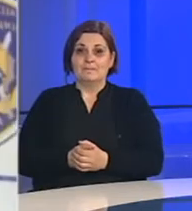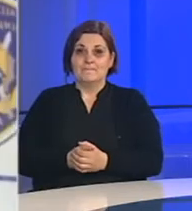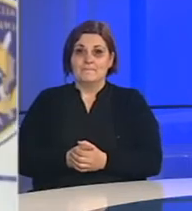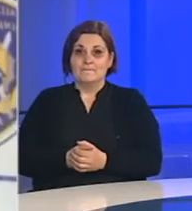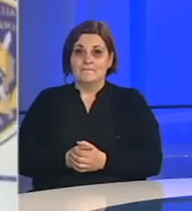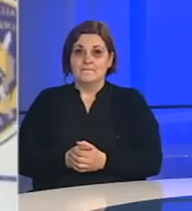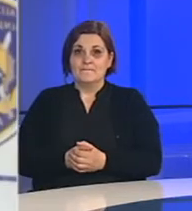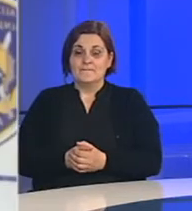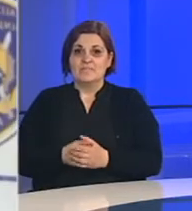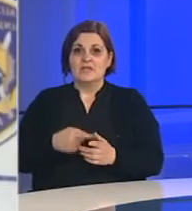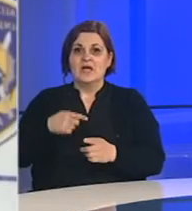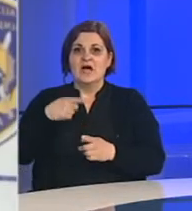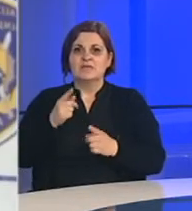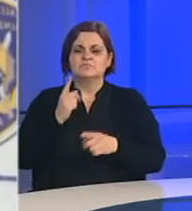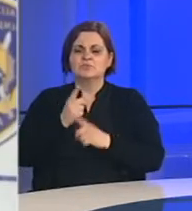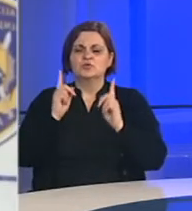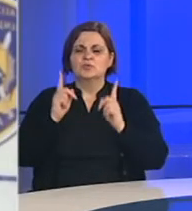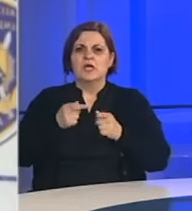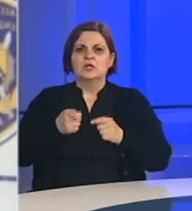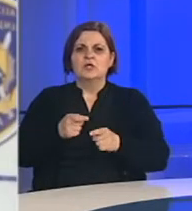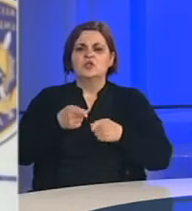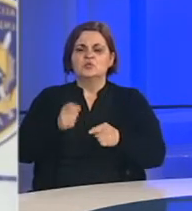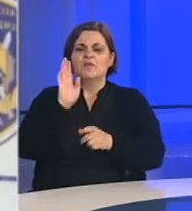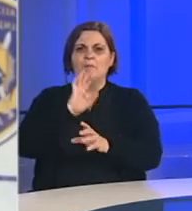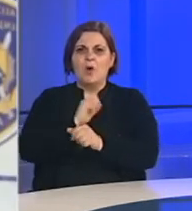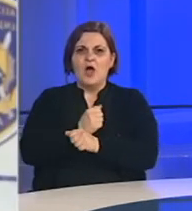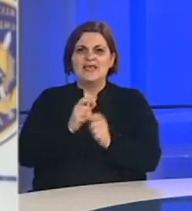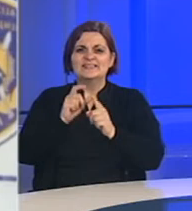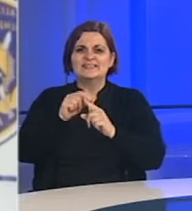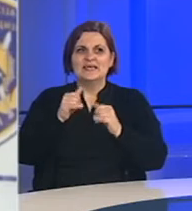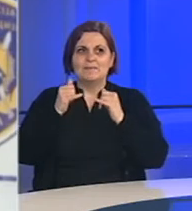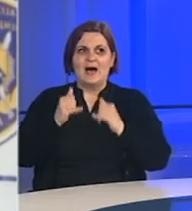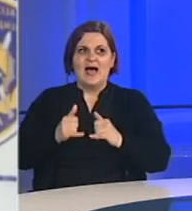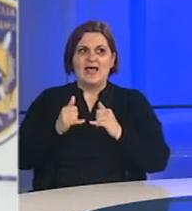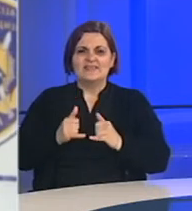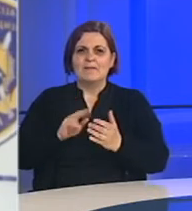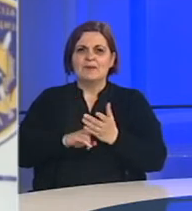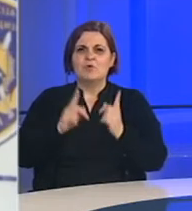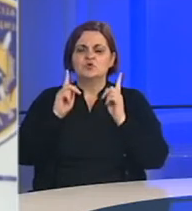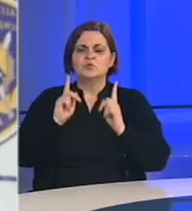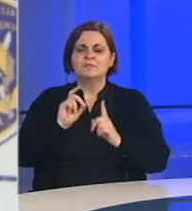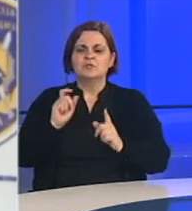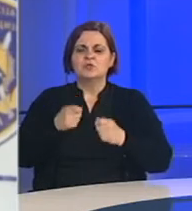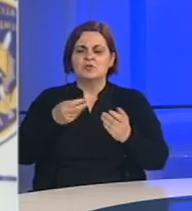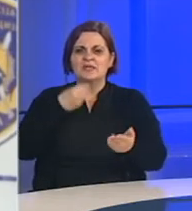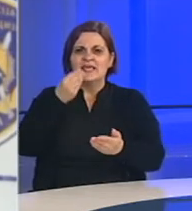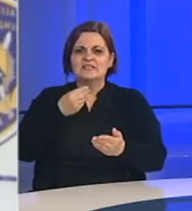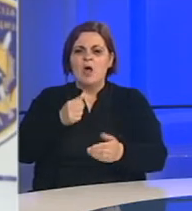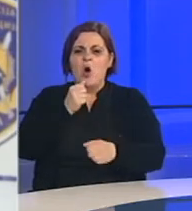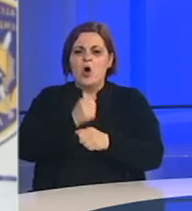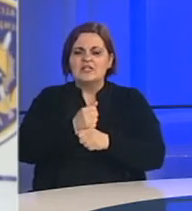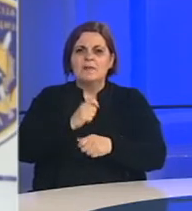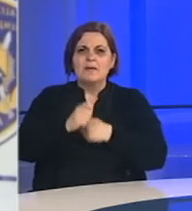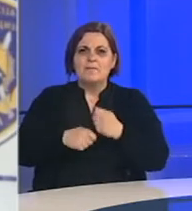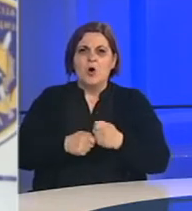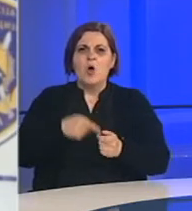U vezi realizacije naredbi suda Bosne i Hercegovine, tužilašta Bosne i Hercegovine, SIPA je danas na vedenim pravosudnim istrucijama dostavna izvještaja o predzaviti mjerama i radnjima.